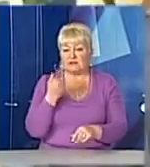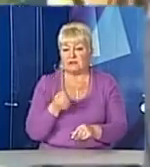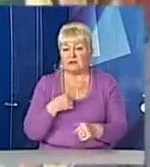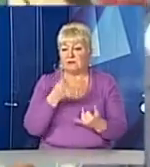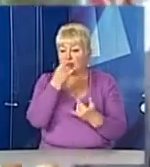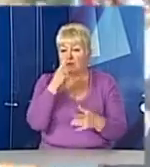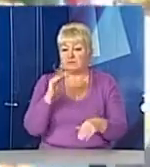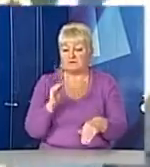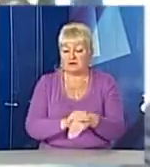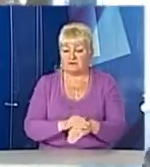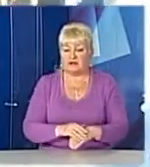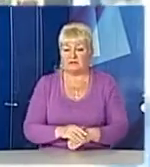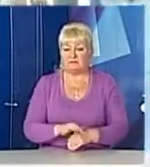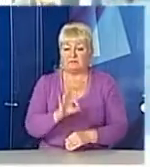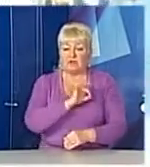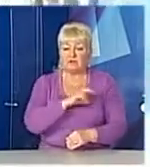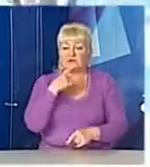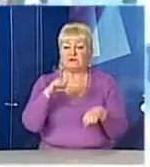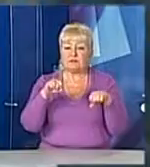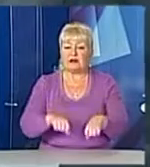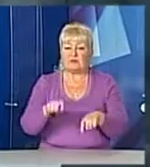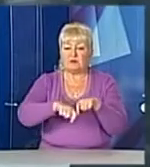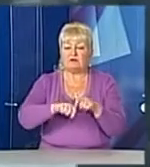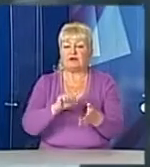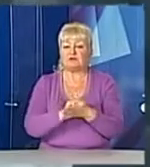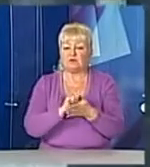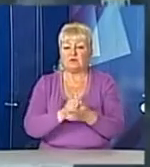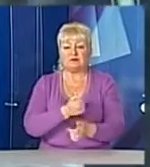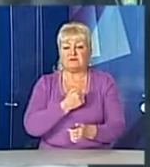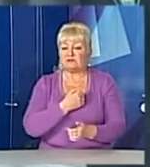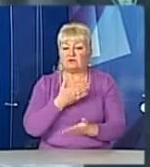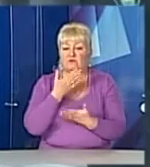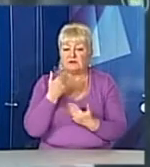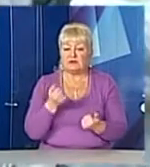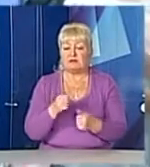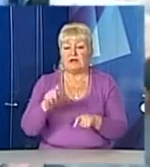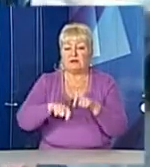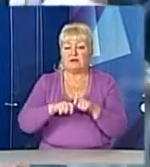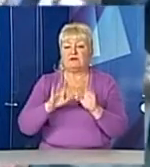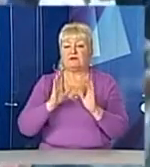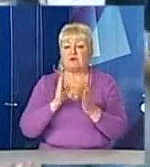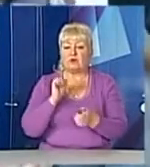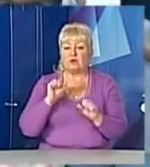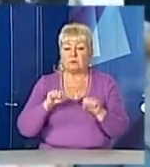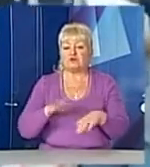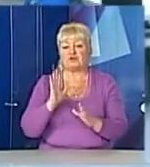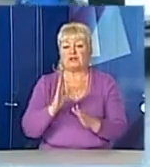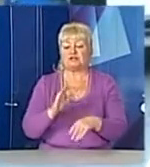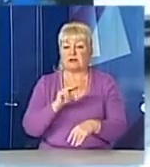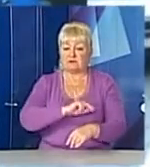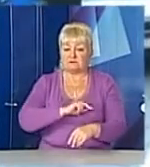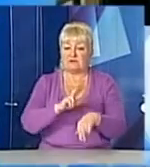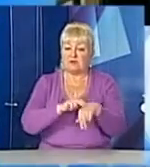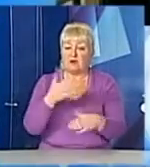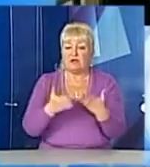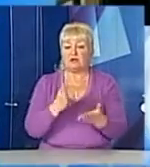виявляти. Юрист Юрій Стах каже, права перевіряти документи військові не мають. Перевірку здійснювати можуть лише працівники поліції, якщо у них є на це